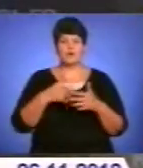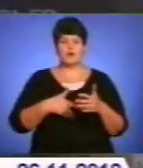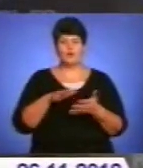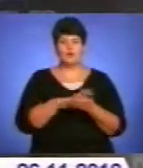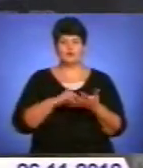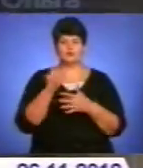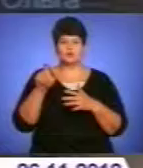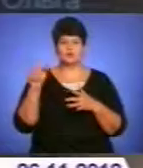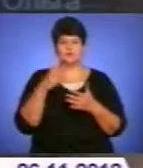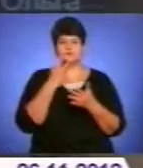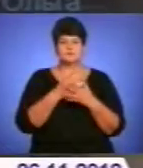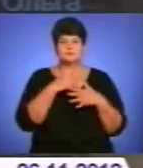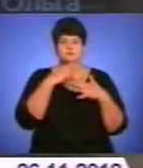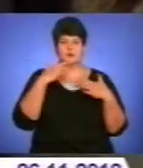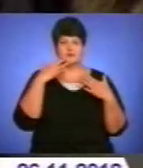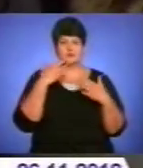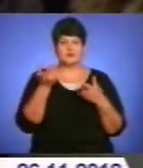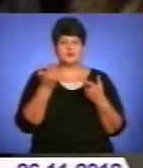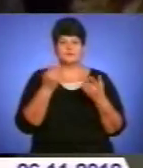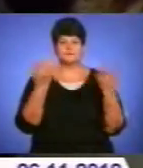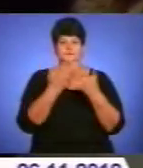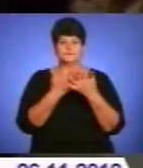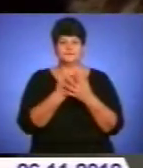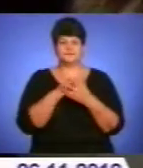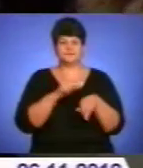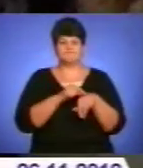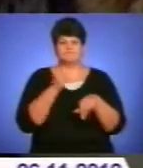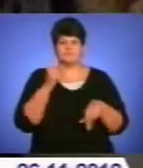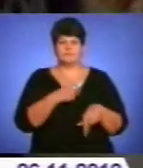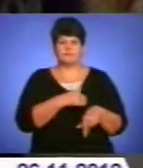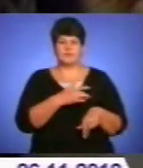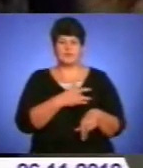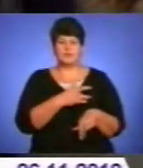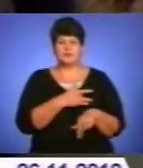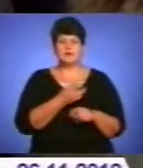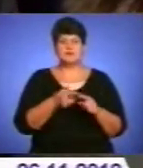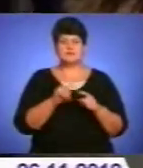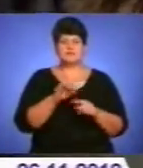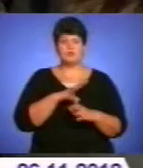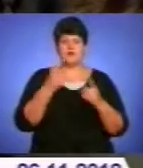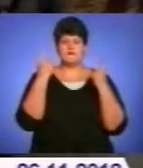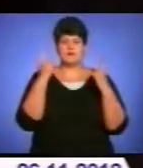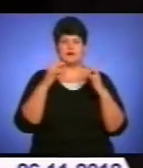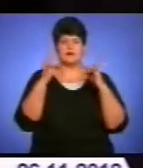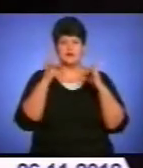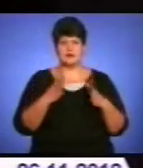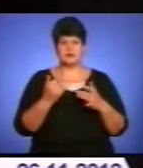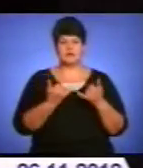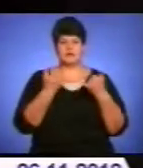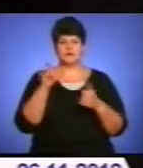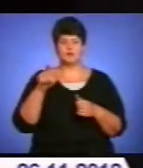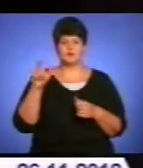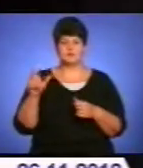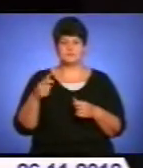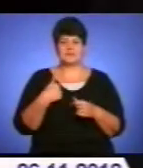проте кадри зі стрічки чіпляють з живе. «Я вважаю, що це треба покажувати кожному, бо це була дуже велика трагедія для людей». «Для мене в цьому